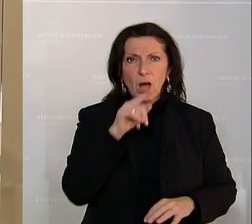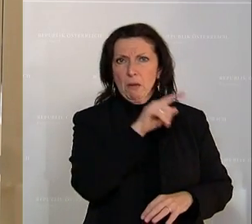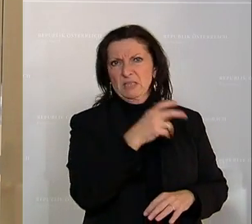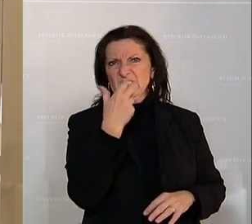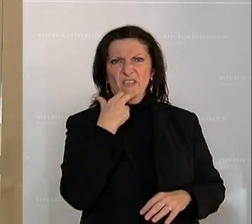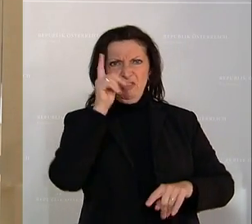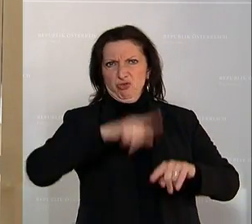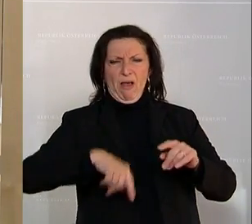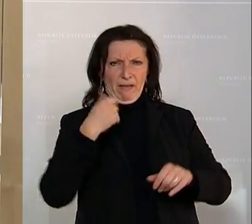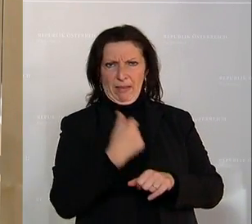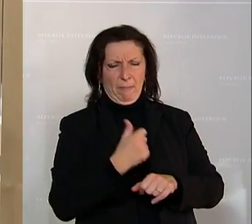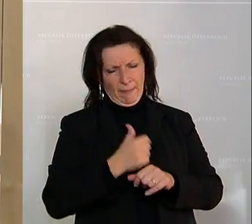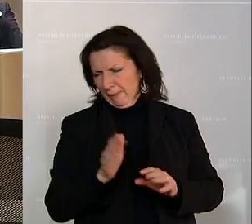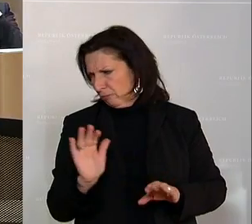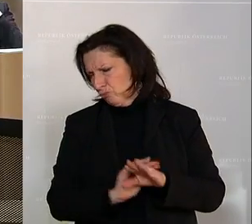Tut mir leid.